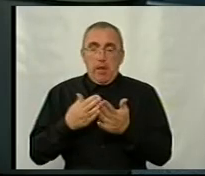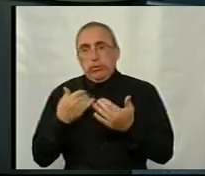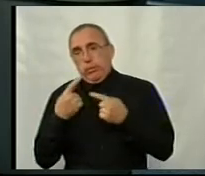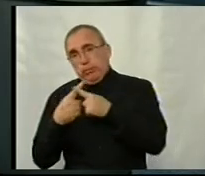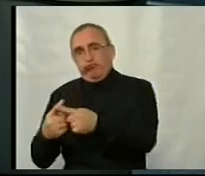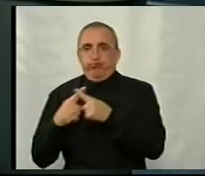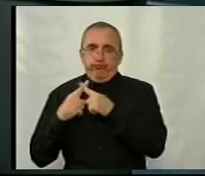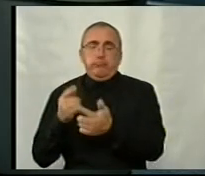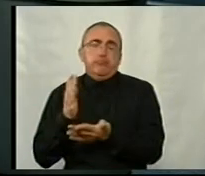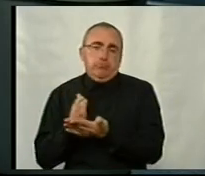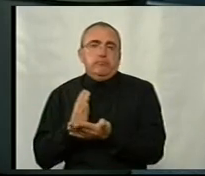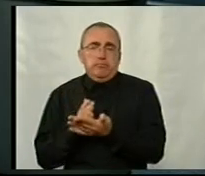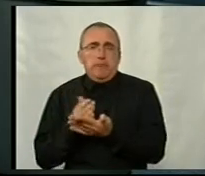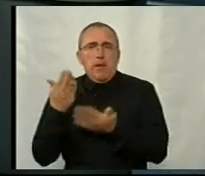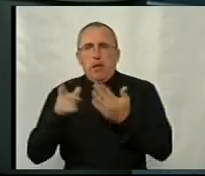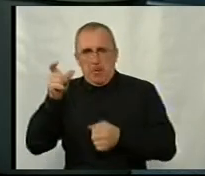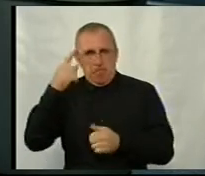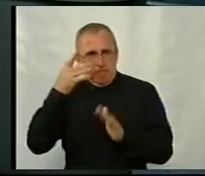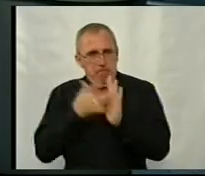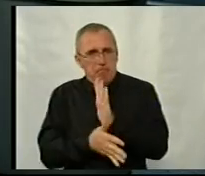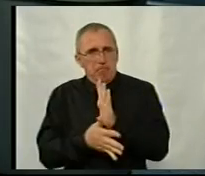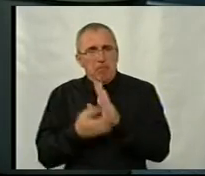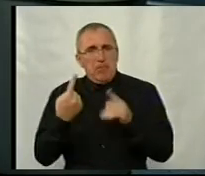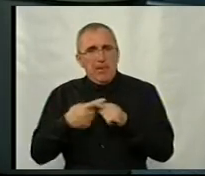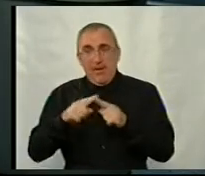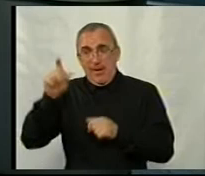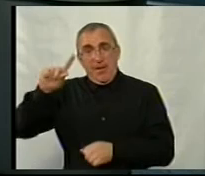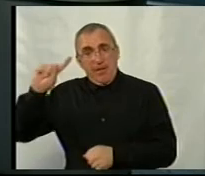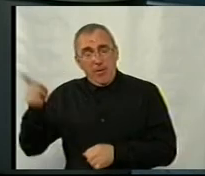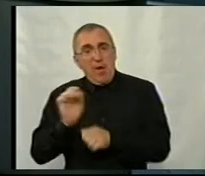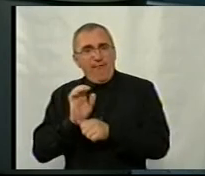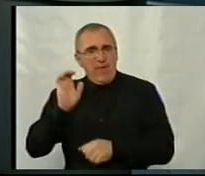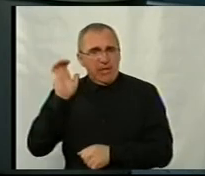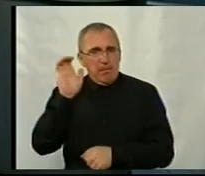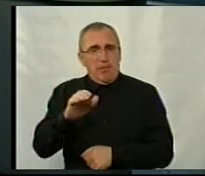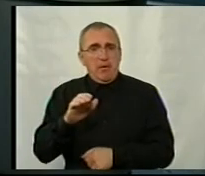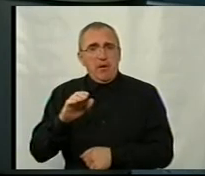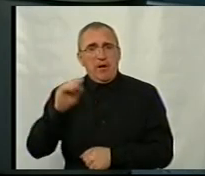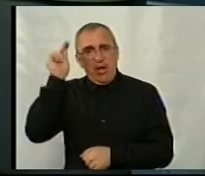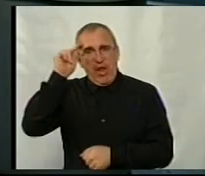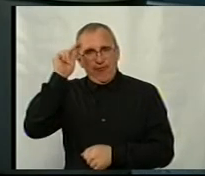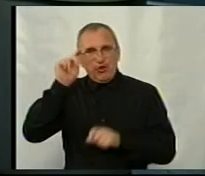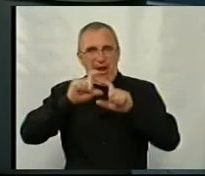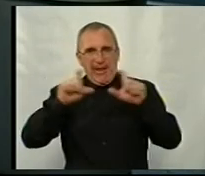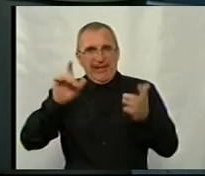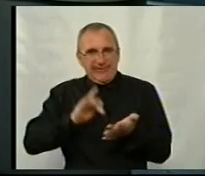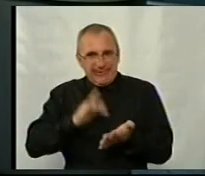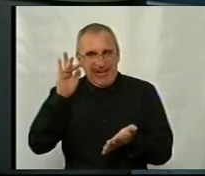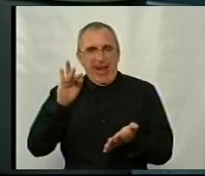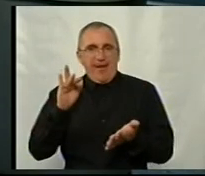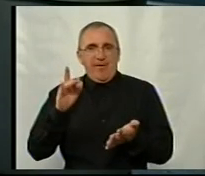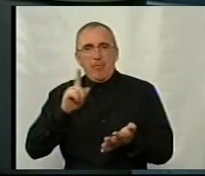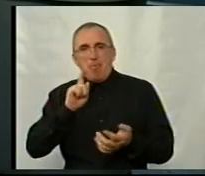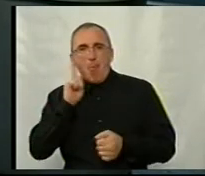певна. Справа в тому, якщо я вас правильно розумію, Тобто, такого призивника відправляють в навчальний центр, він проходить курс молодого